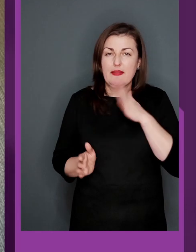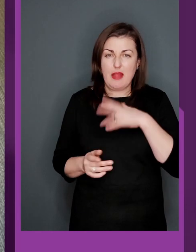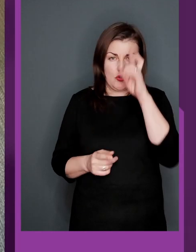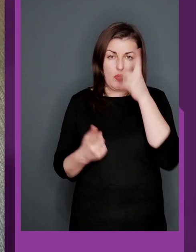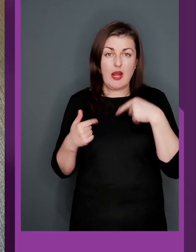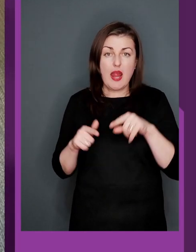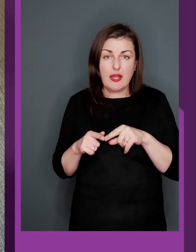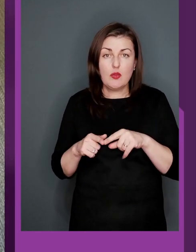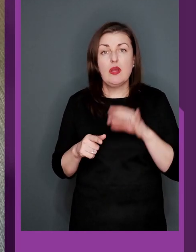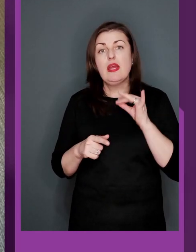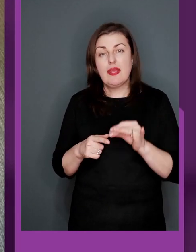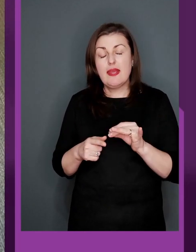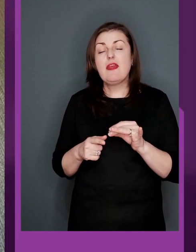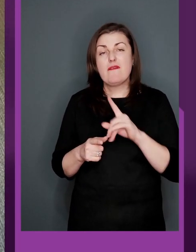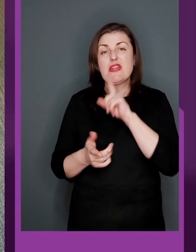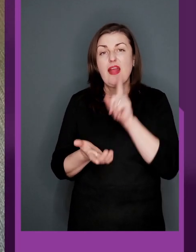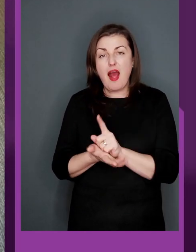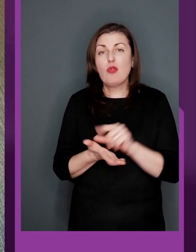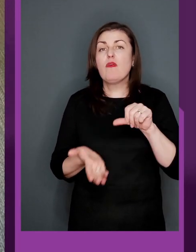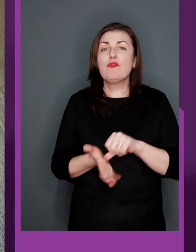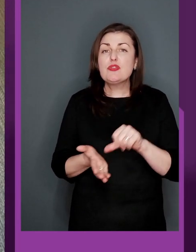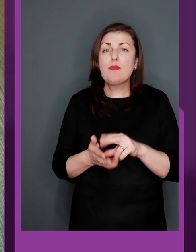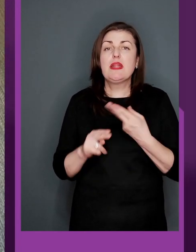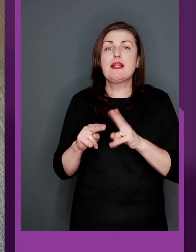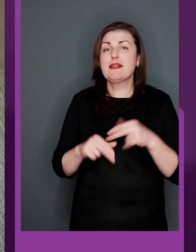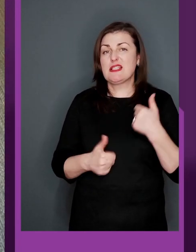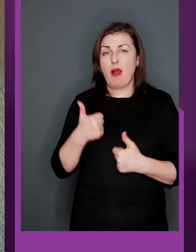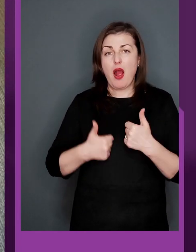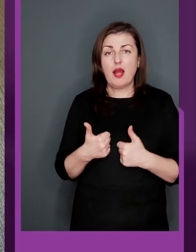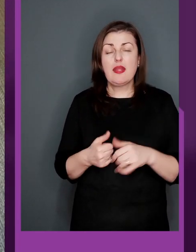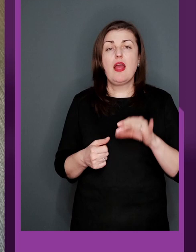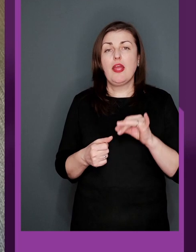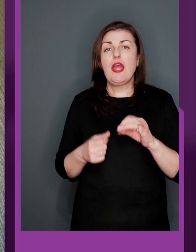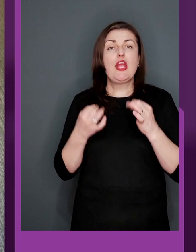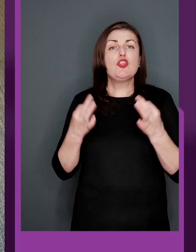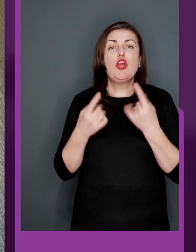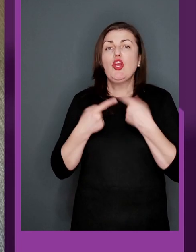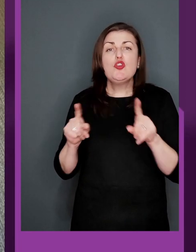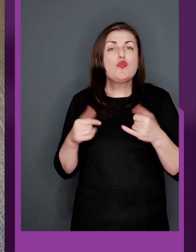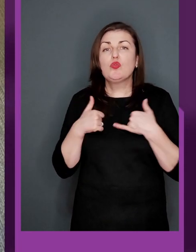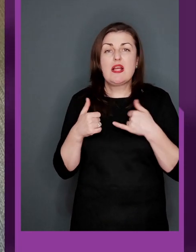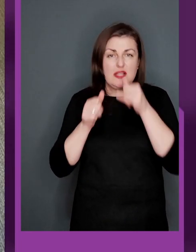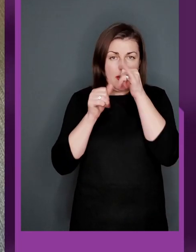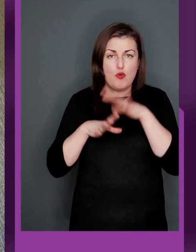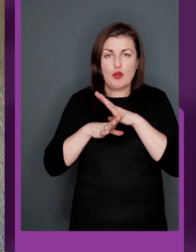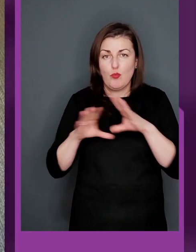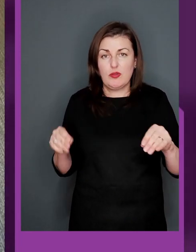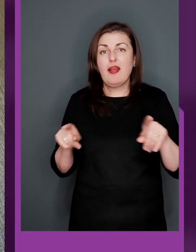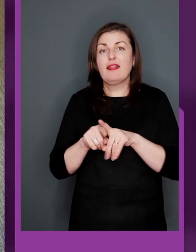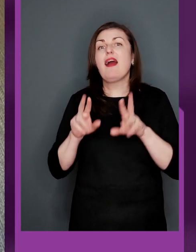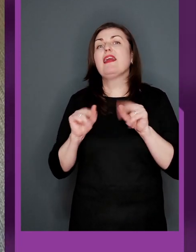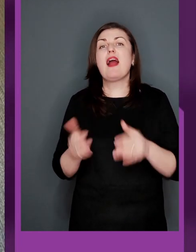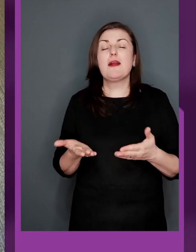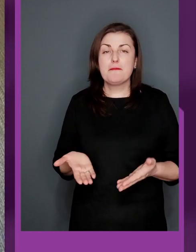нашу країну і вдало виступити на цих змаганнях іншого, іншого у нас не